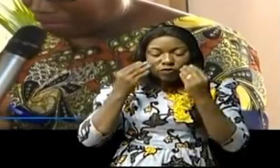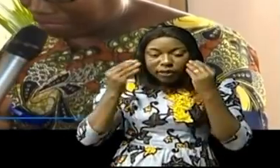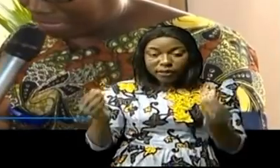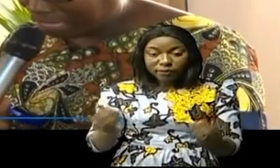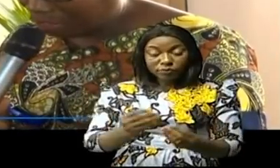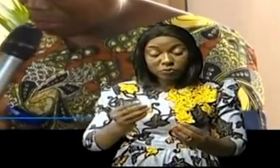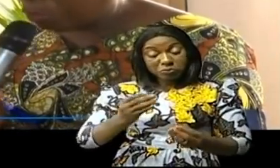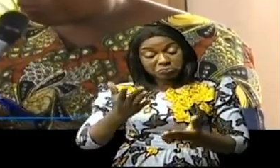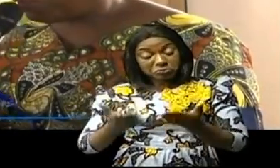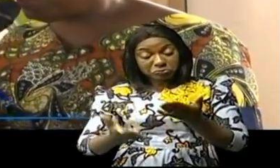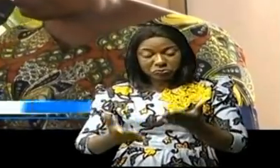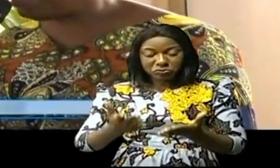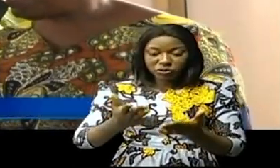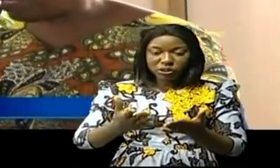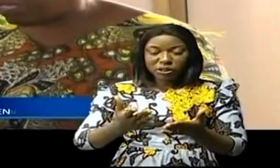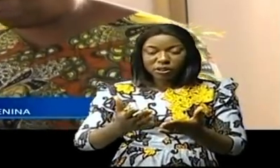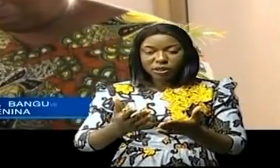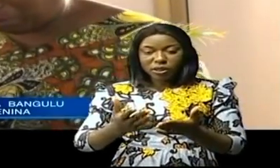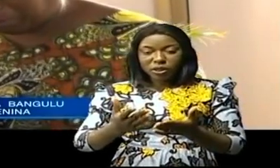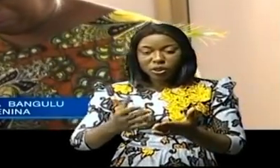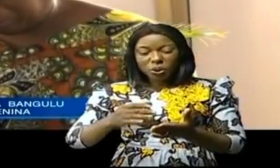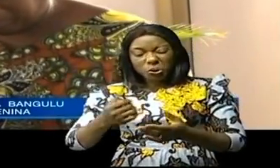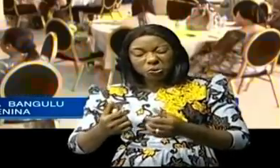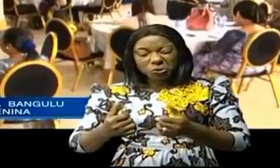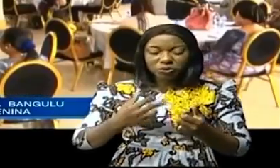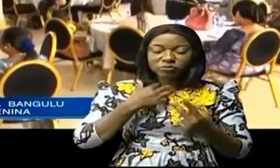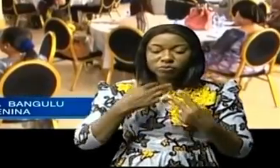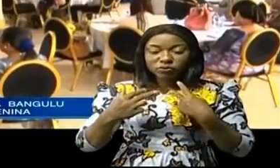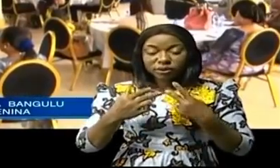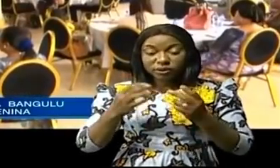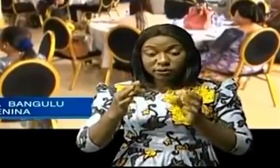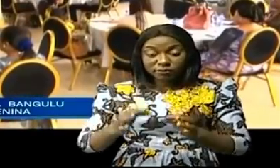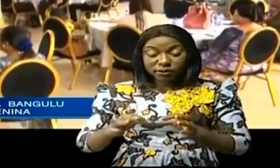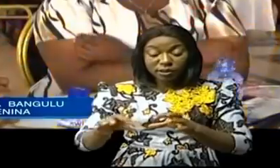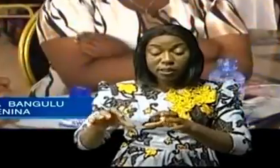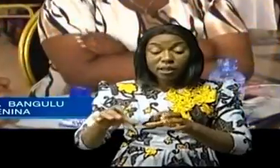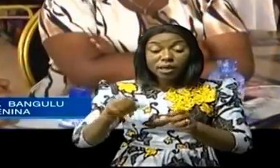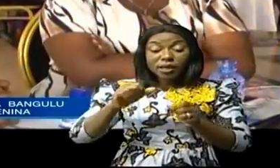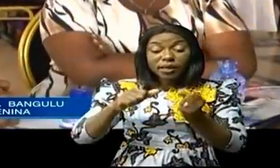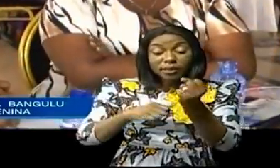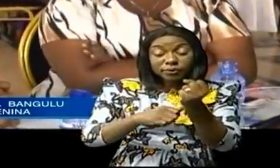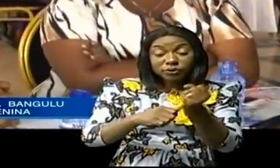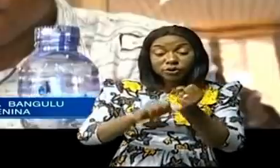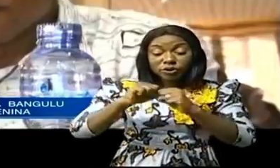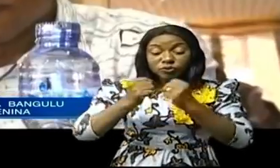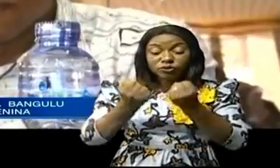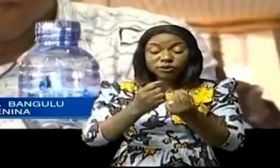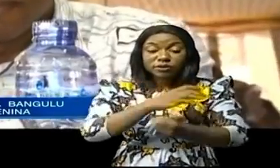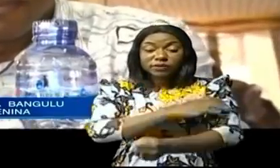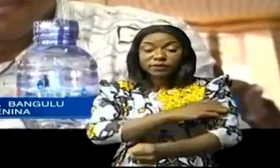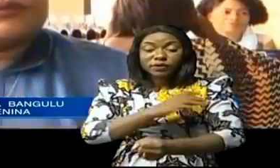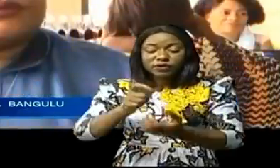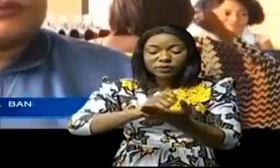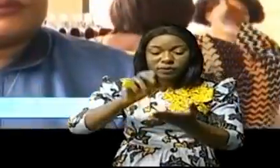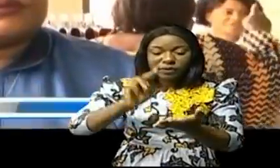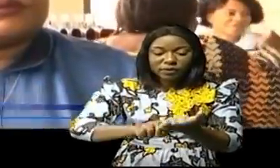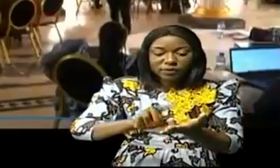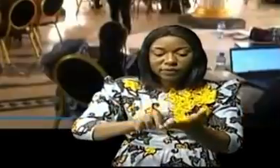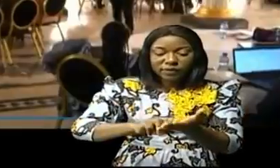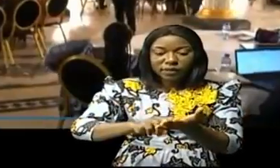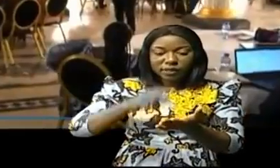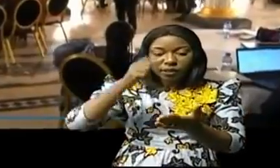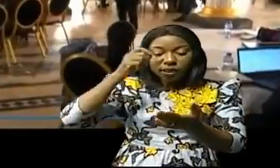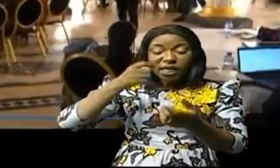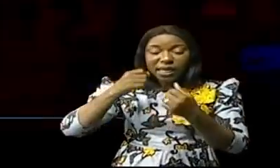malgré les nombreux engagements. Les acteurs de la société civile ont élaboré une feuille de route pour mener des